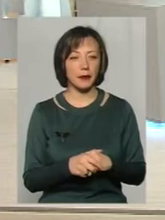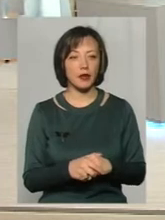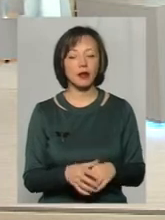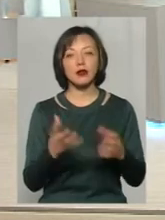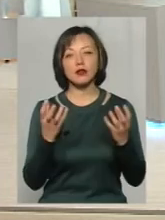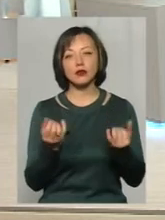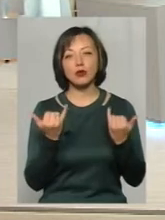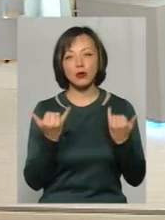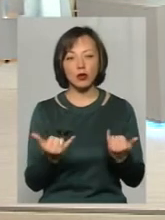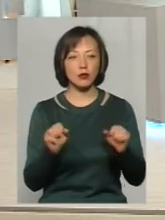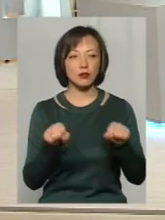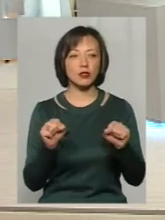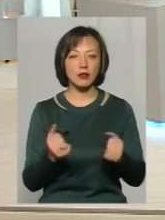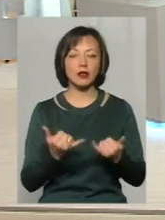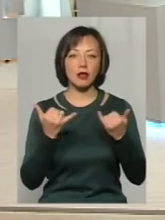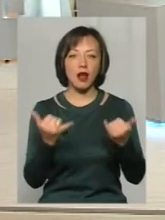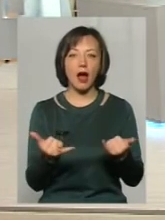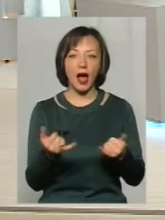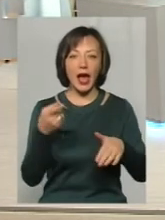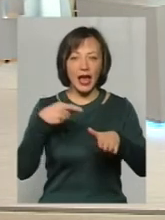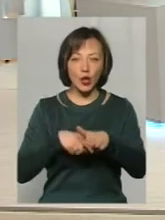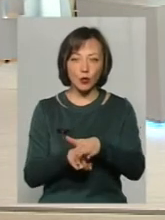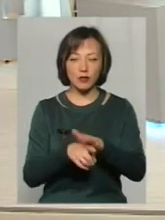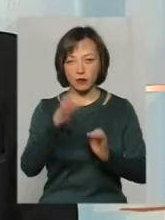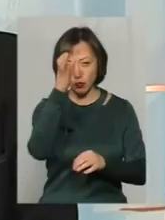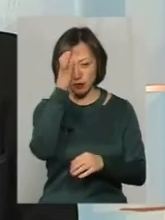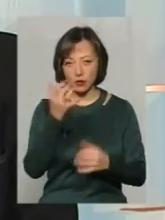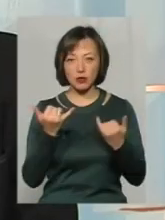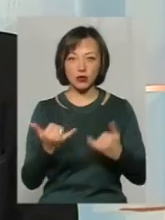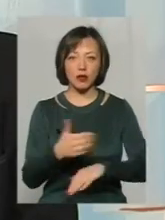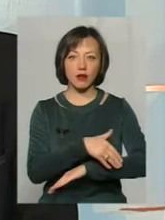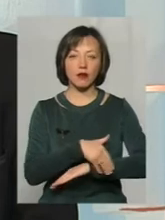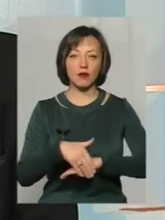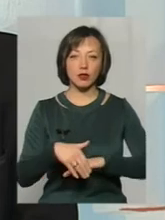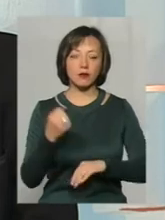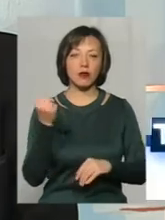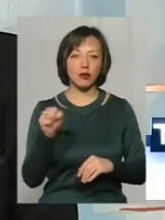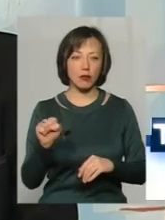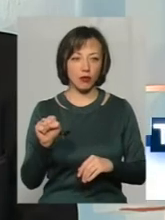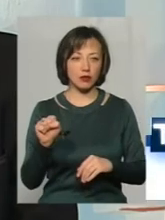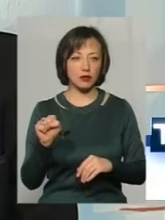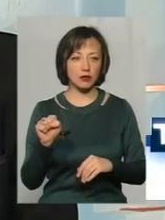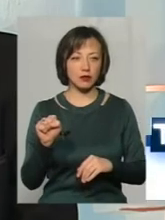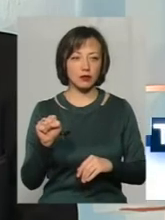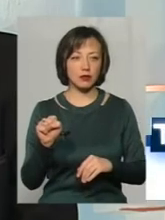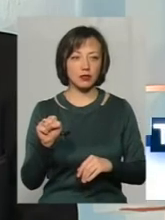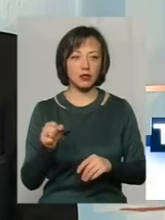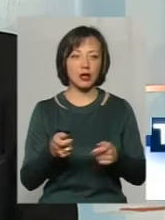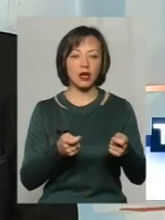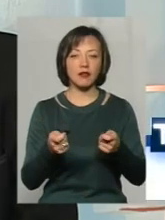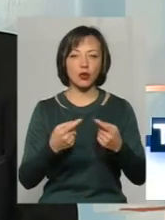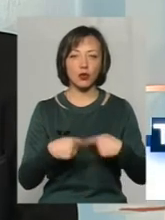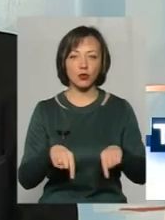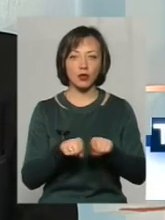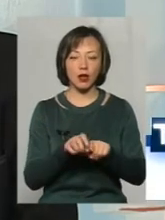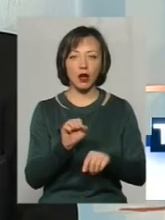освіти. На сьогоднішній день функціонує клуб «Джерельці» на вулиці Перемоги, який керівник гуртка проводить роботу